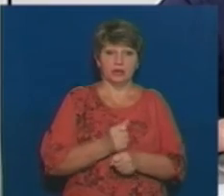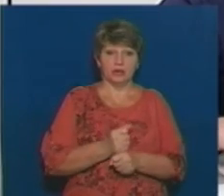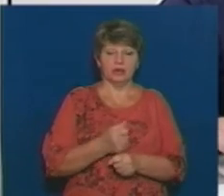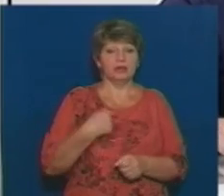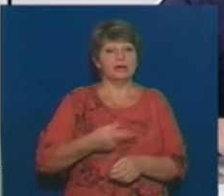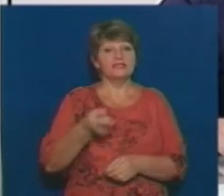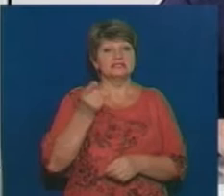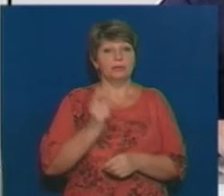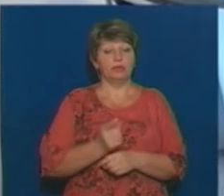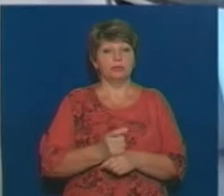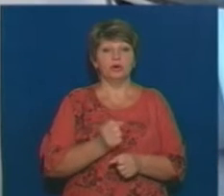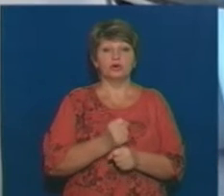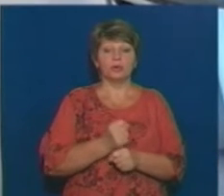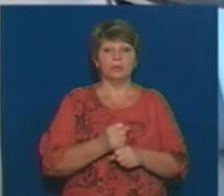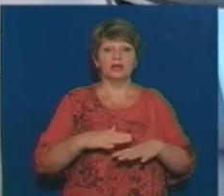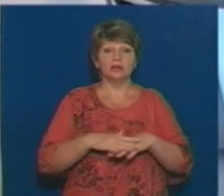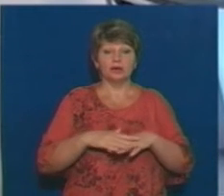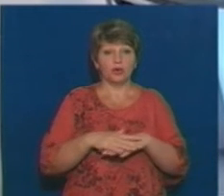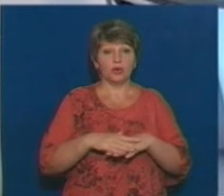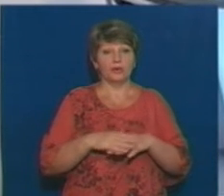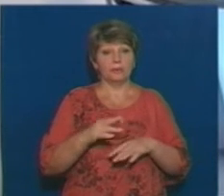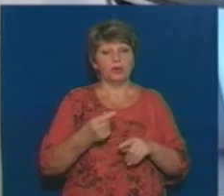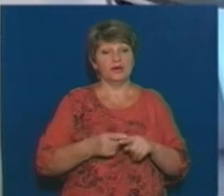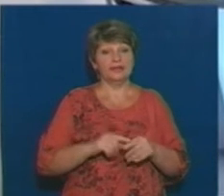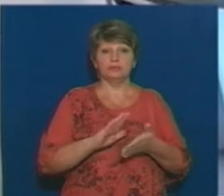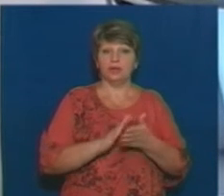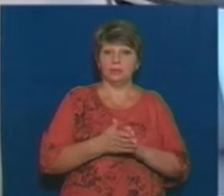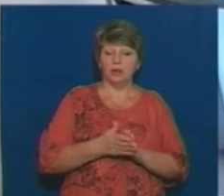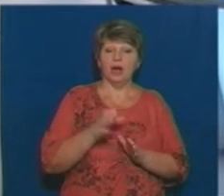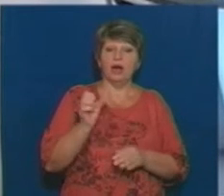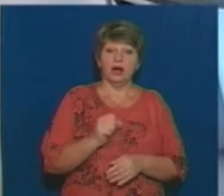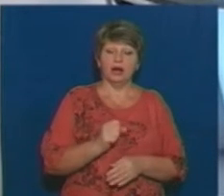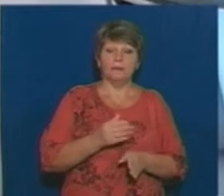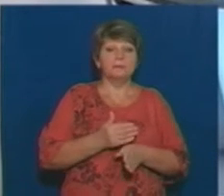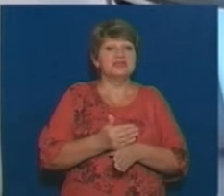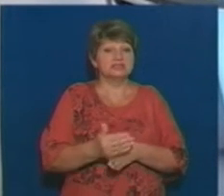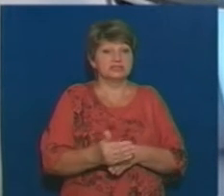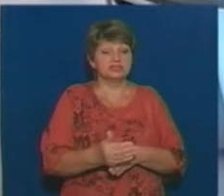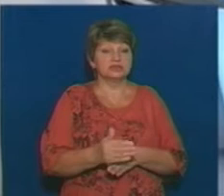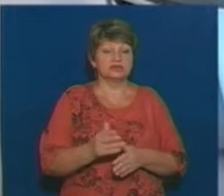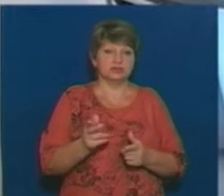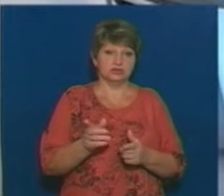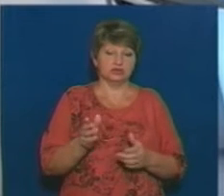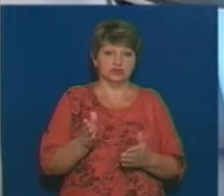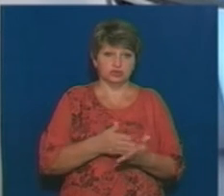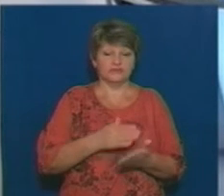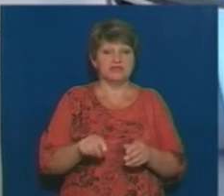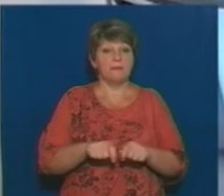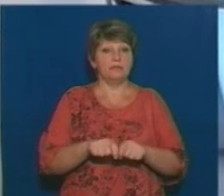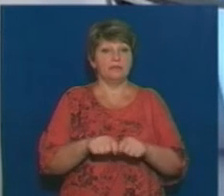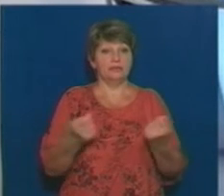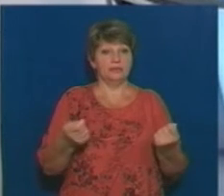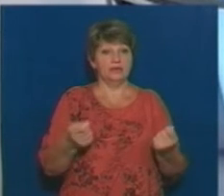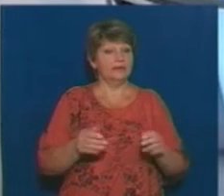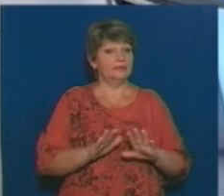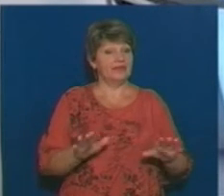робити розрахунки по цим договорам, а пізніше їх взагалі ми розторгнули. Власне, і не